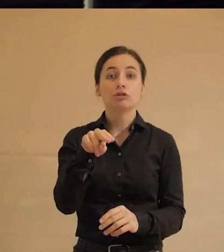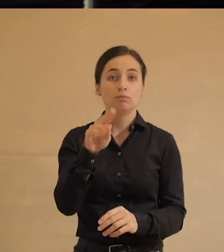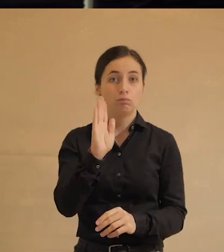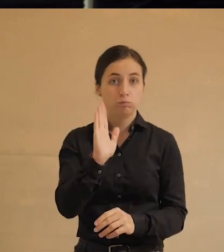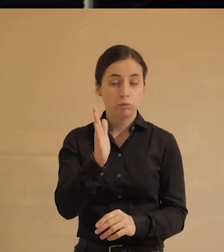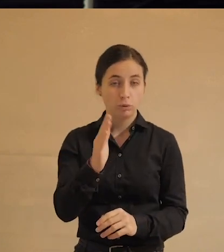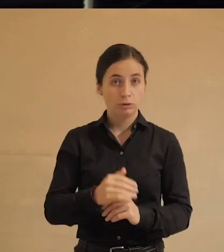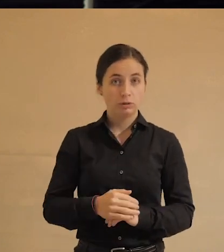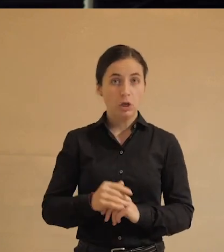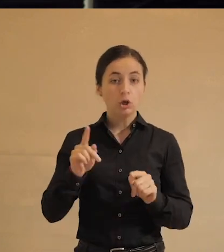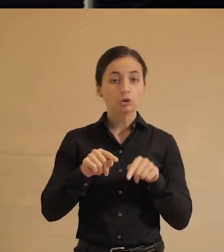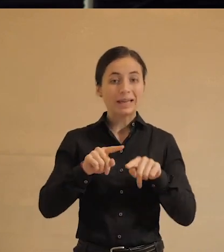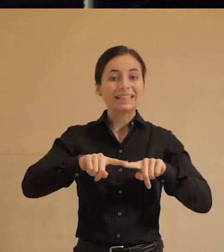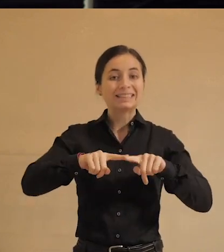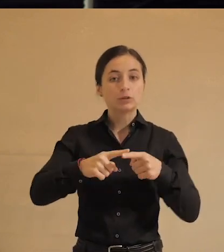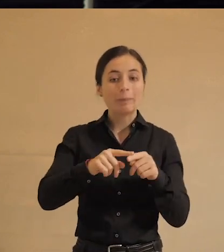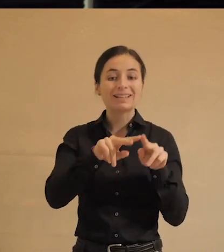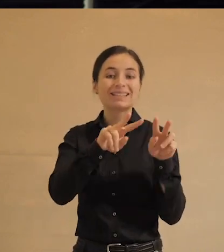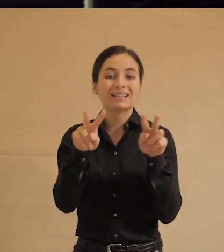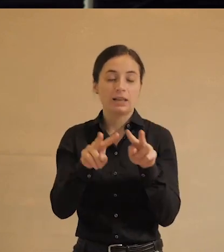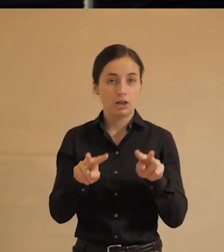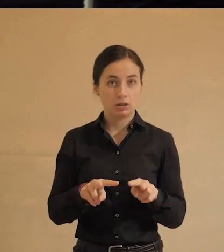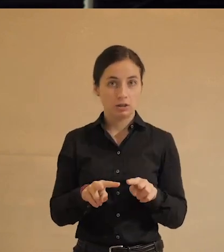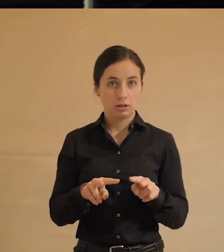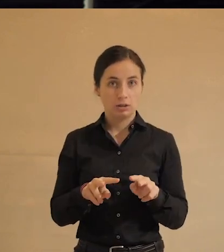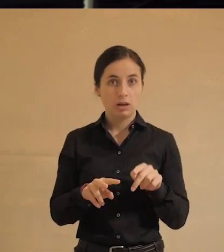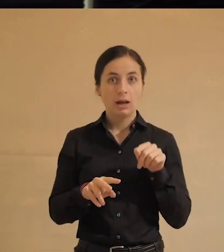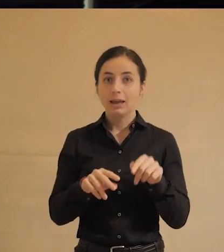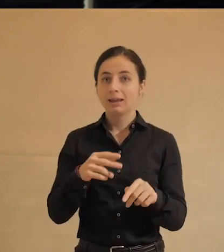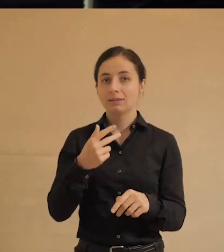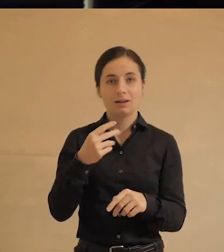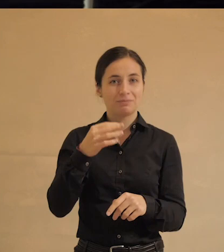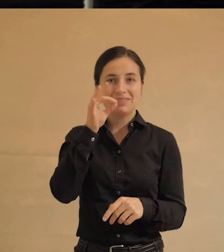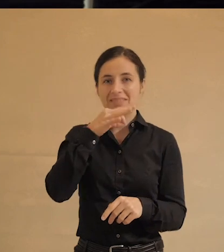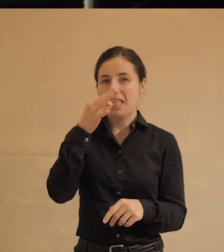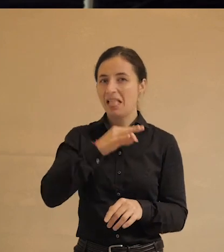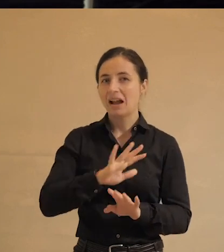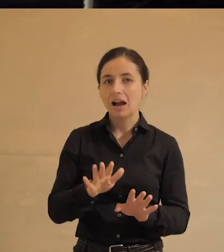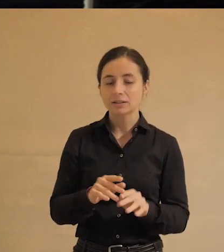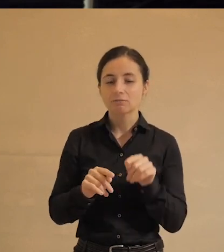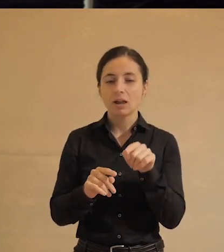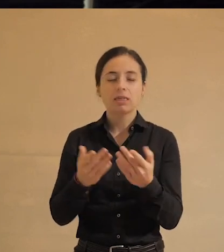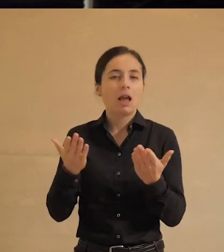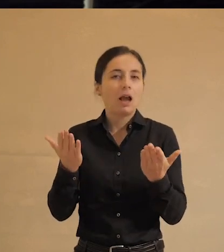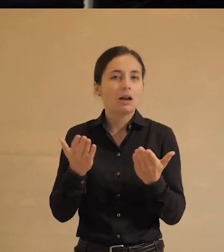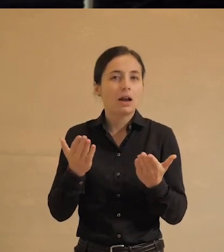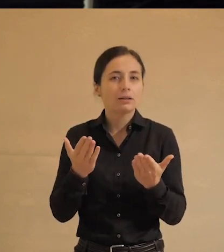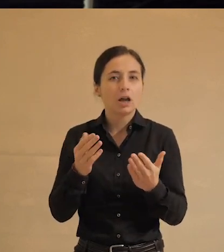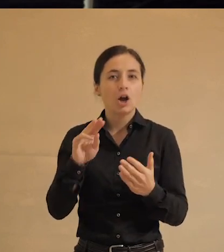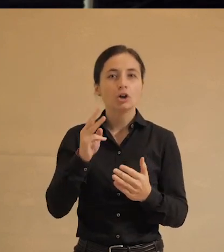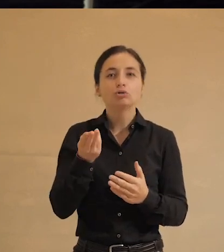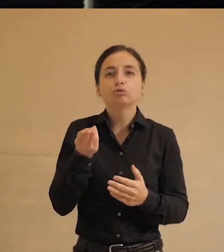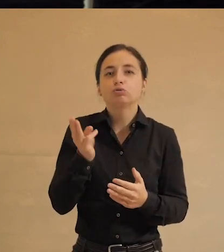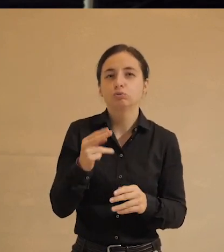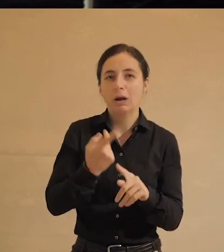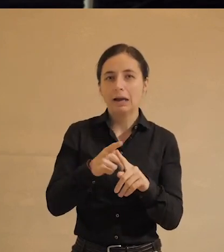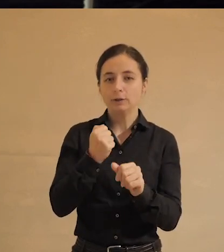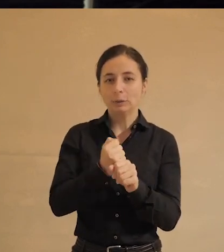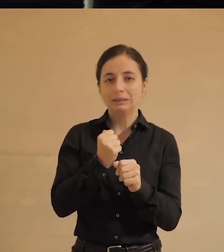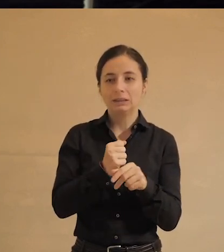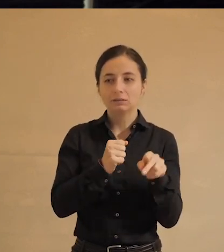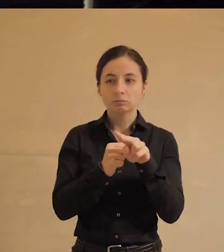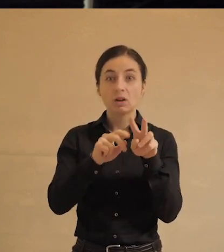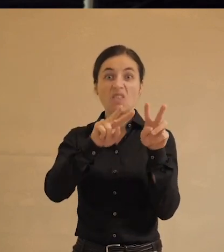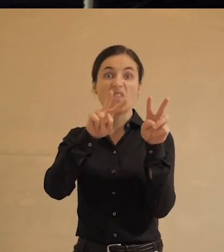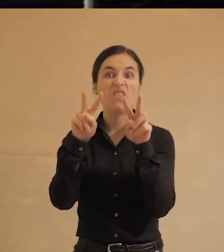что это инструмент слежки, это на самом деле не лекарство, это какая-то штука, которая сделает тебя